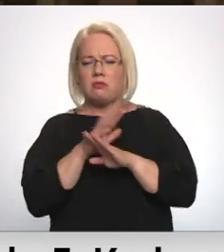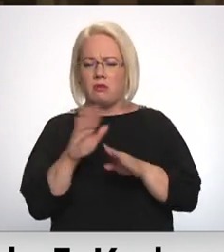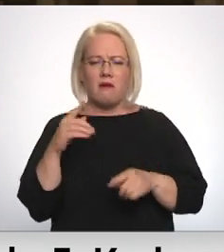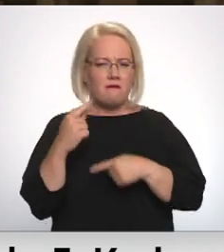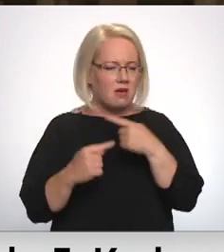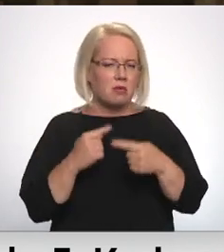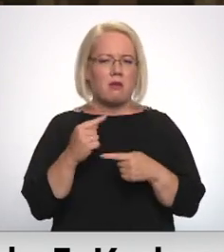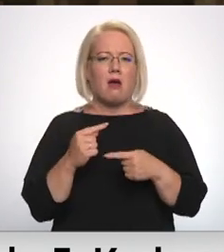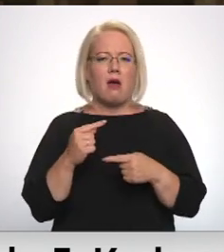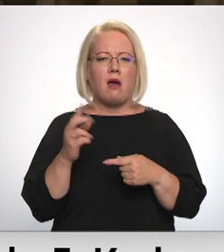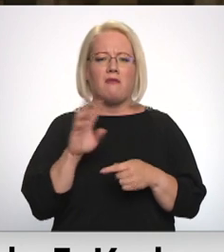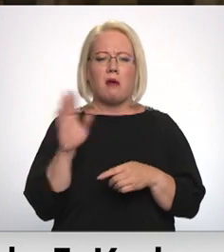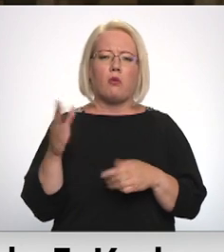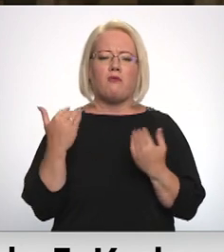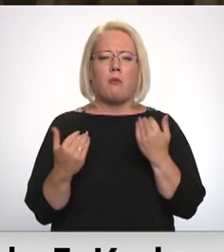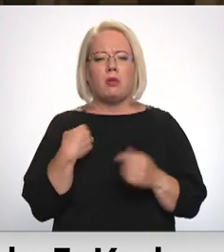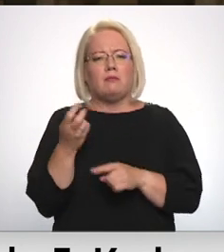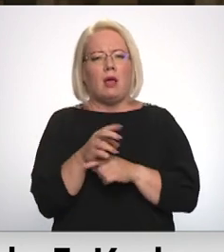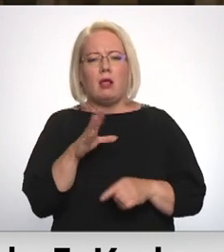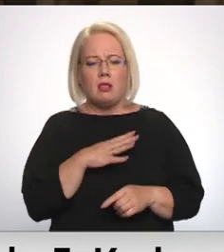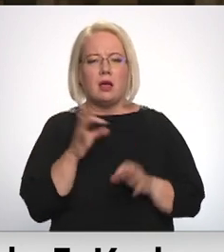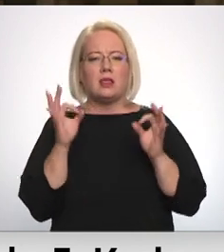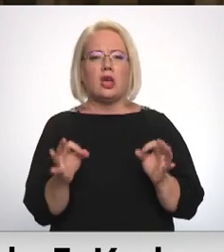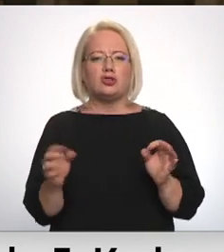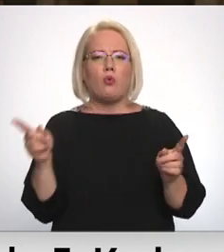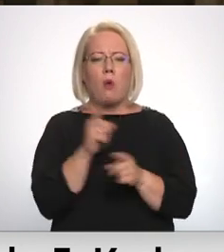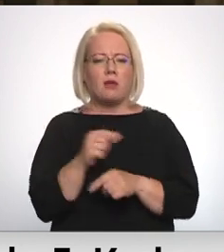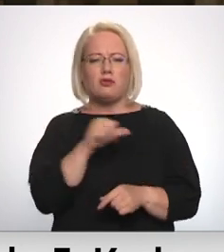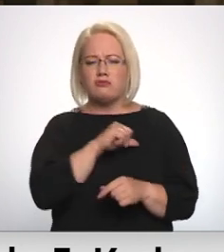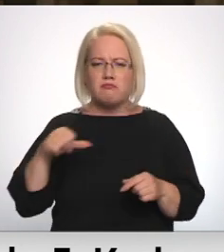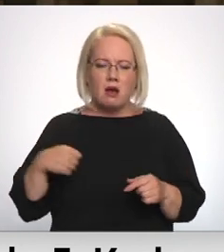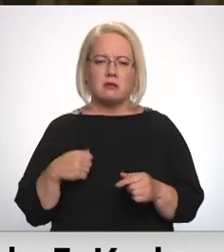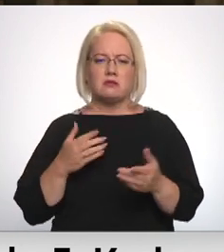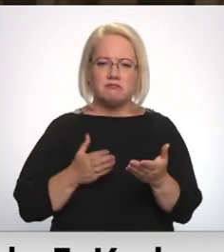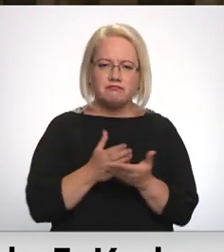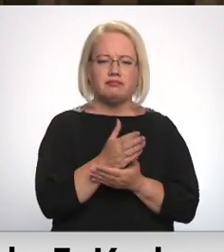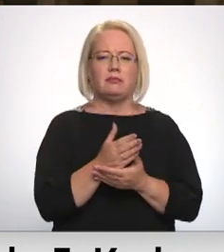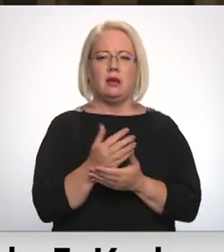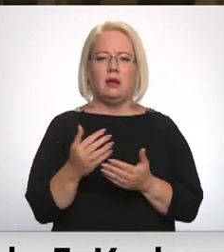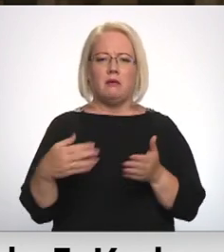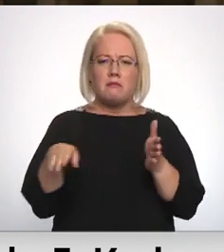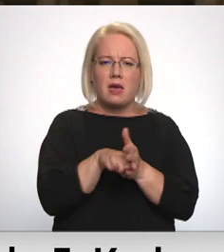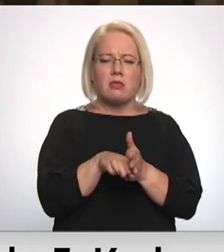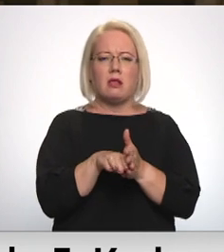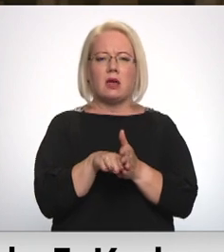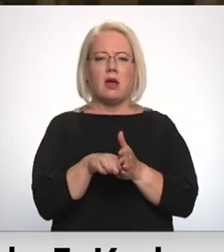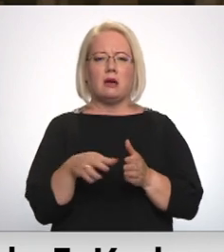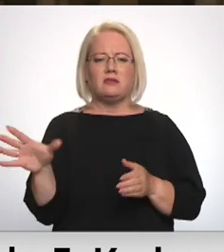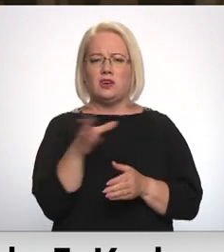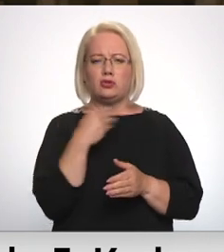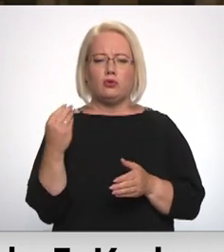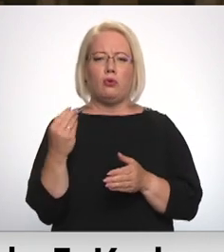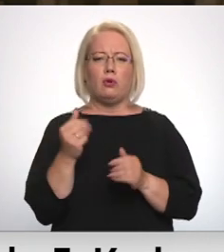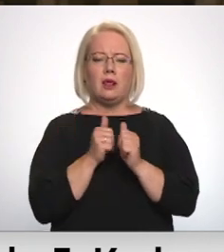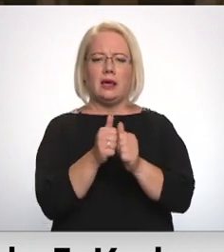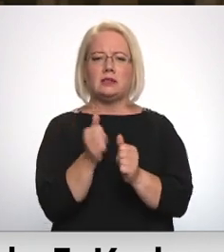varētu kaut kur nenākt vai neierasties tieši vajag, no viņa nāca inestīva, nāca visur piedalījās, līdzdarbojās un